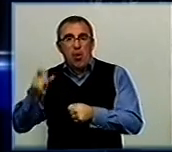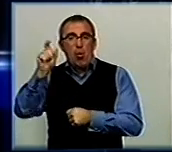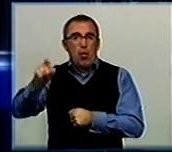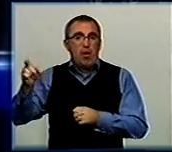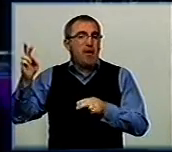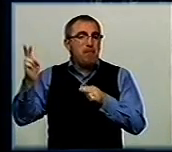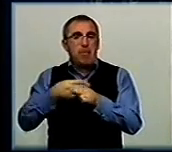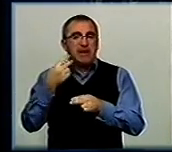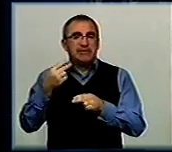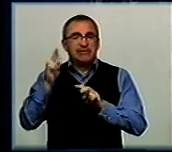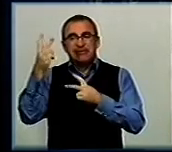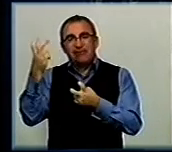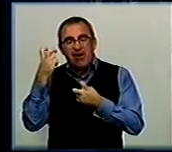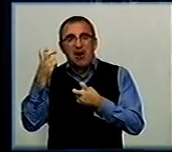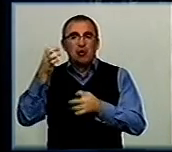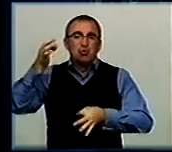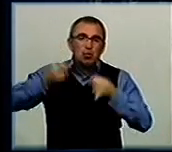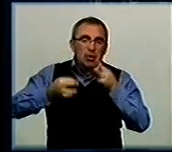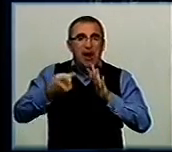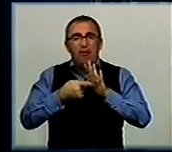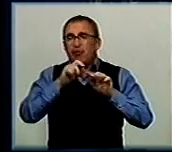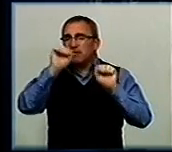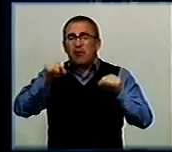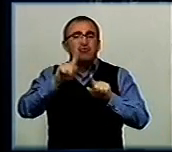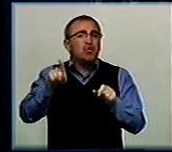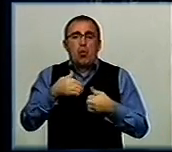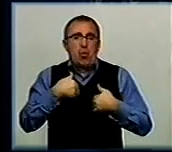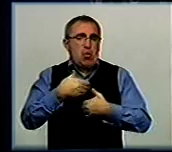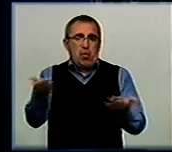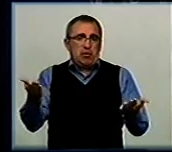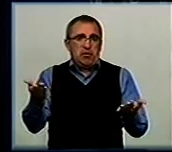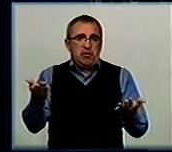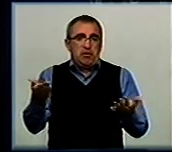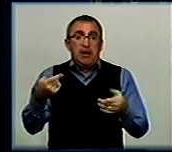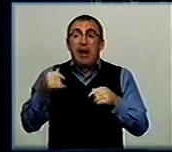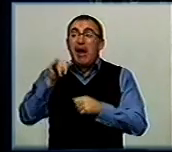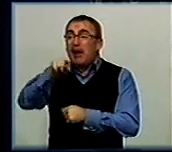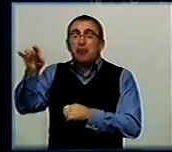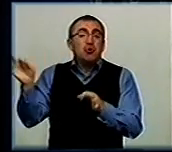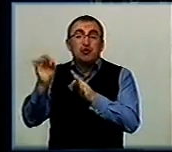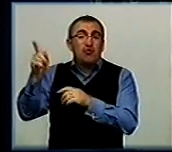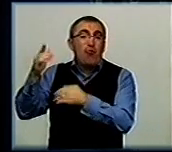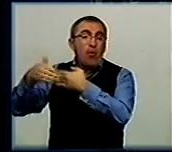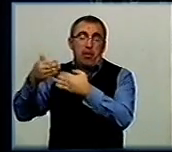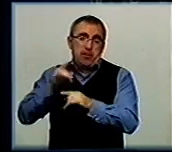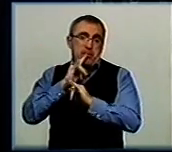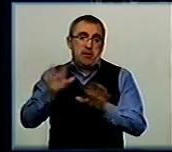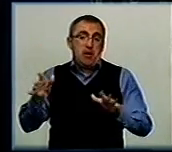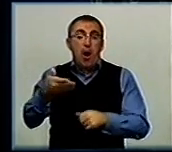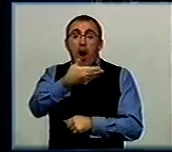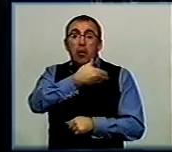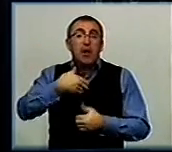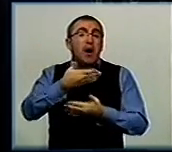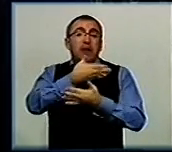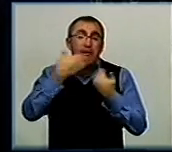звання, без суду, без слідства, можуть робити все, що хочуть. І їм за це нічого не буде. А в нас вже немає.